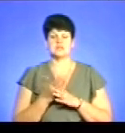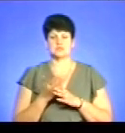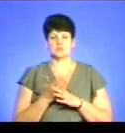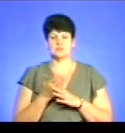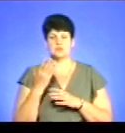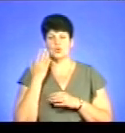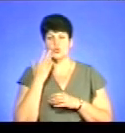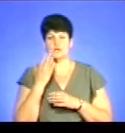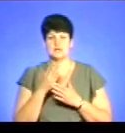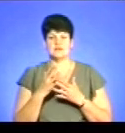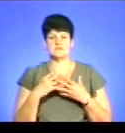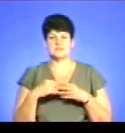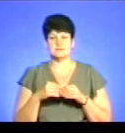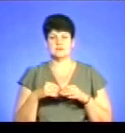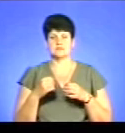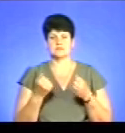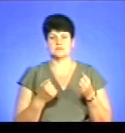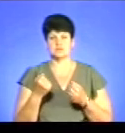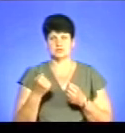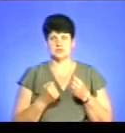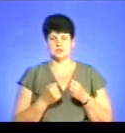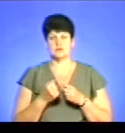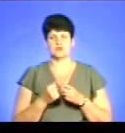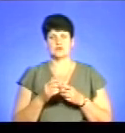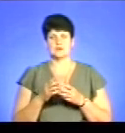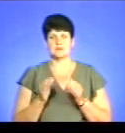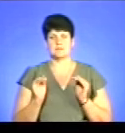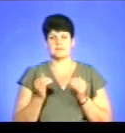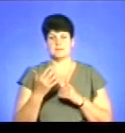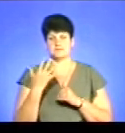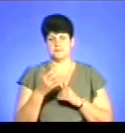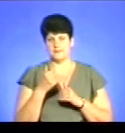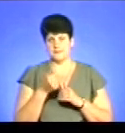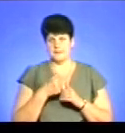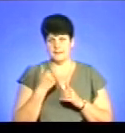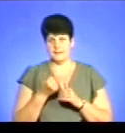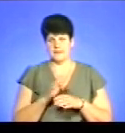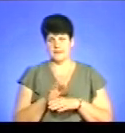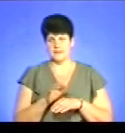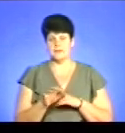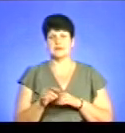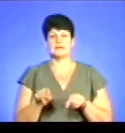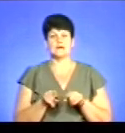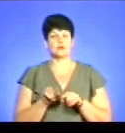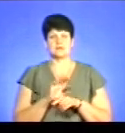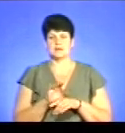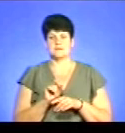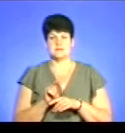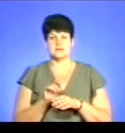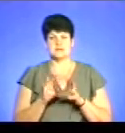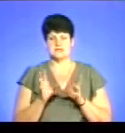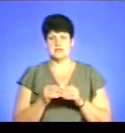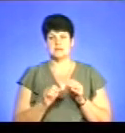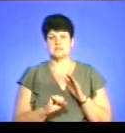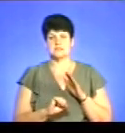коли є в сім'ї наявний транспортний засіб з дати випуску, якого не проминуло 5 років. Також не призначається на загальних